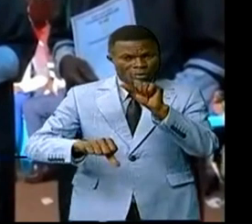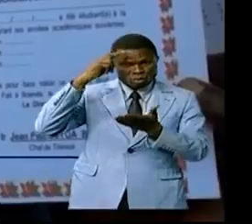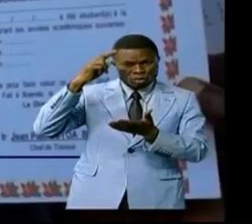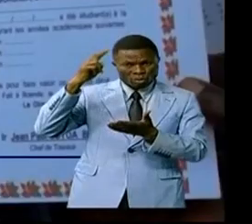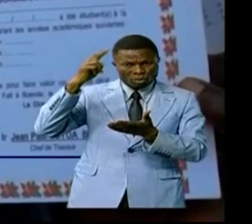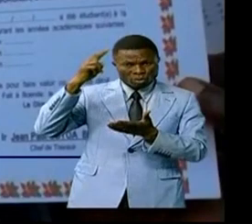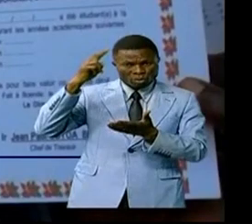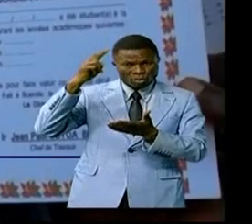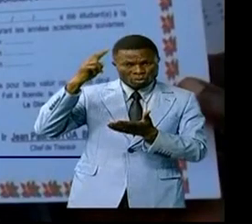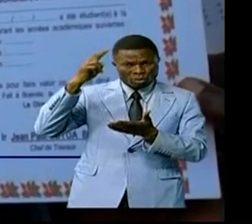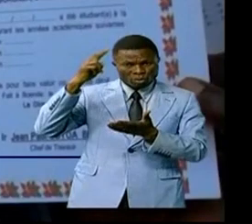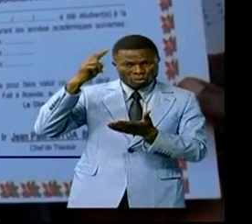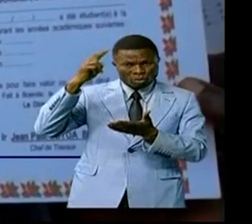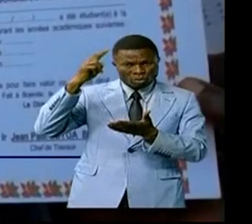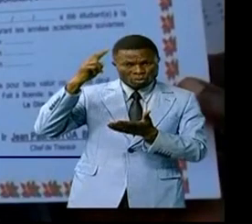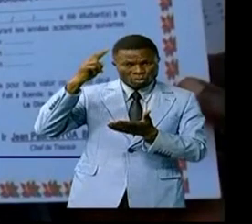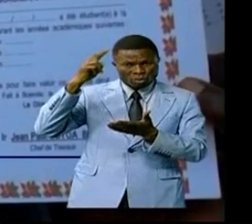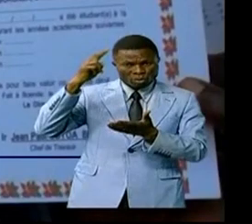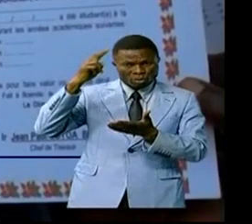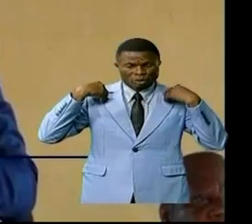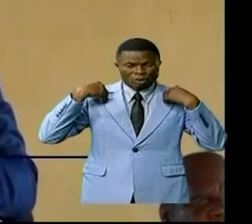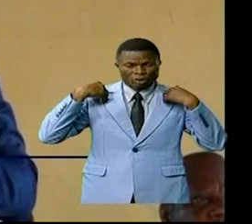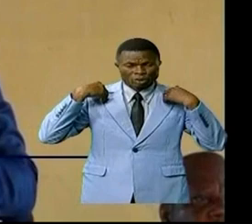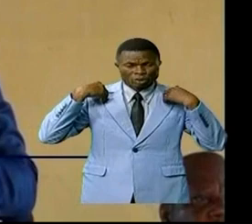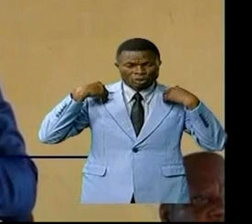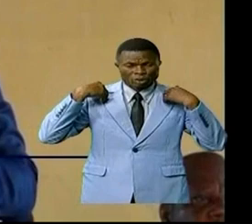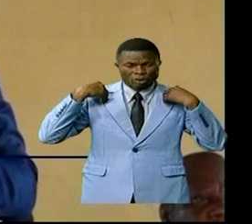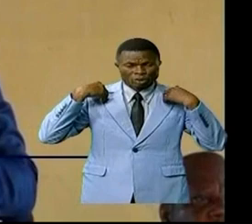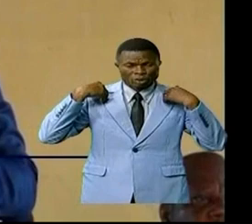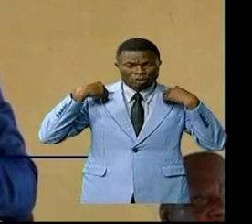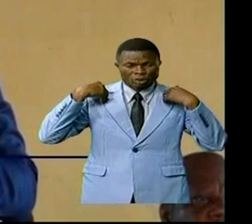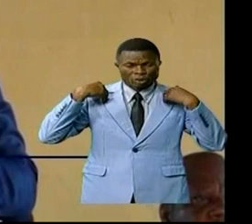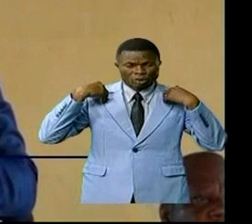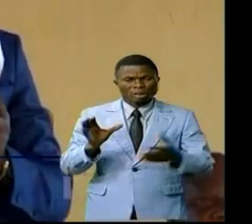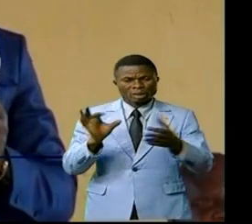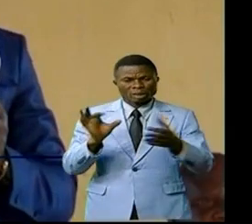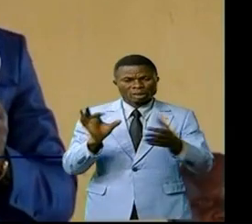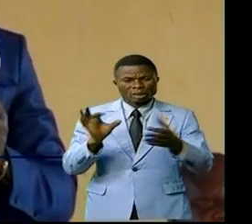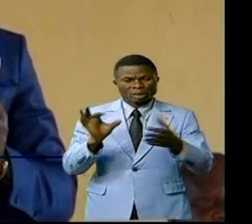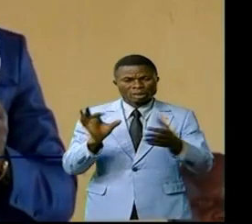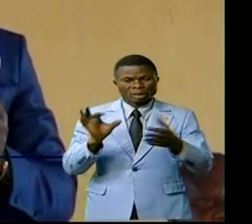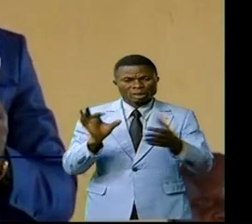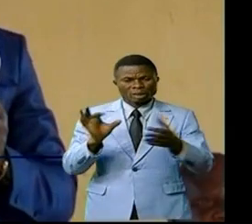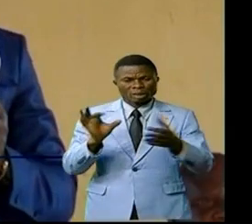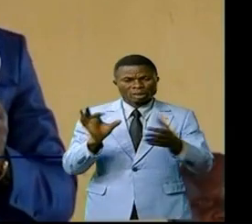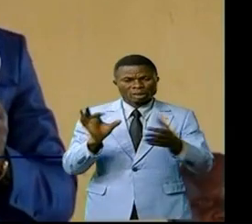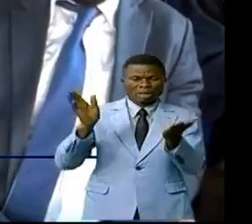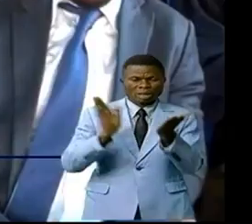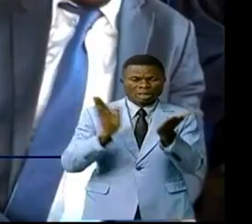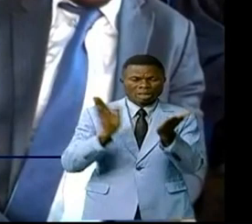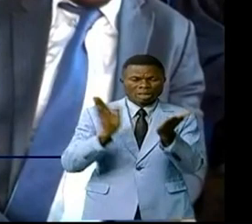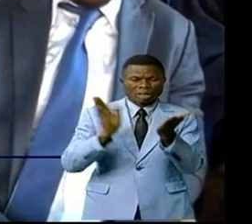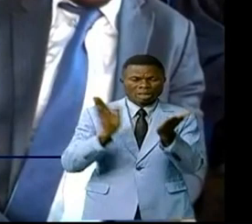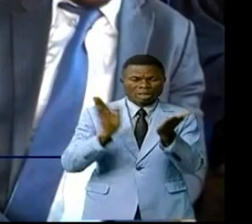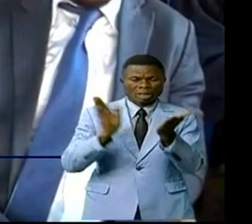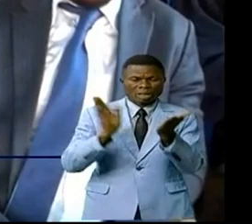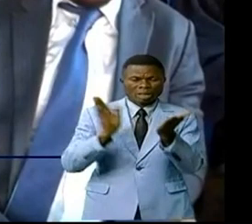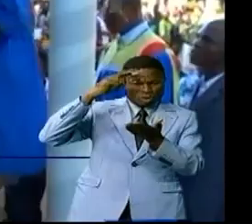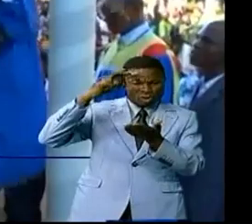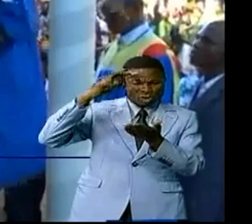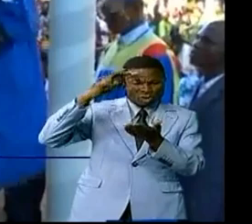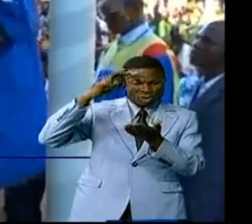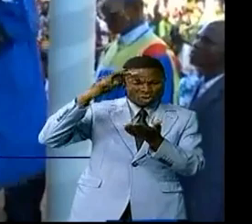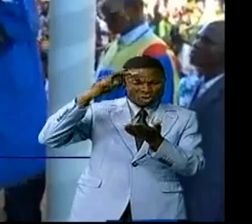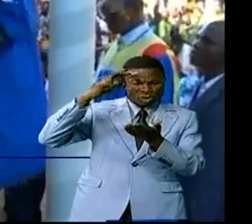patron de la Tuapa promet d'accompagner les responsables des établissements supérieurs et universitaires de la